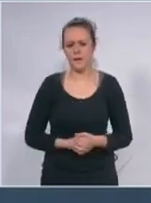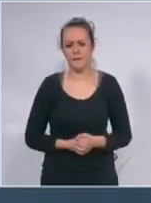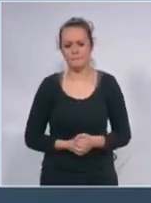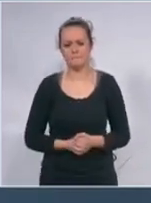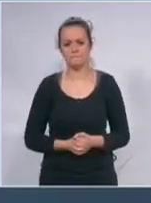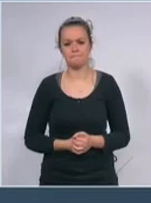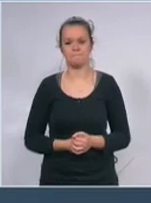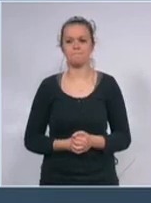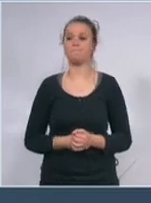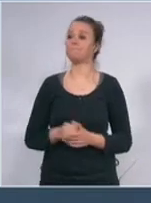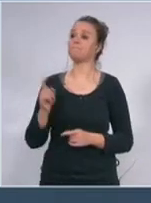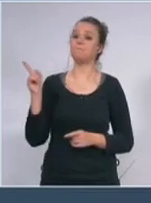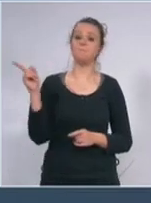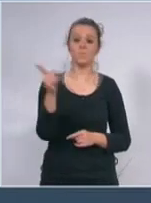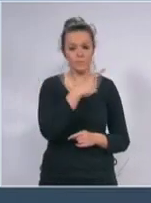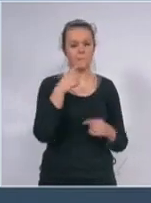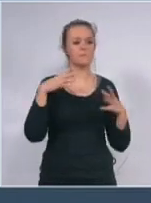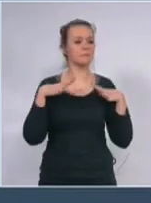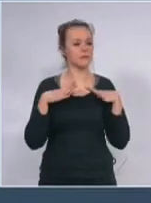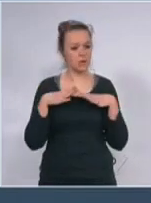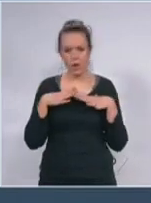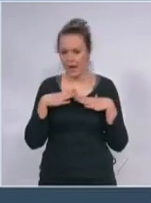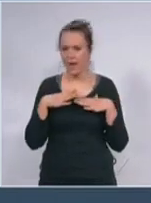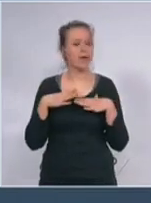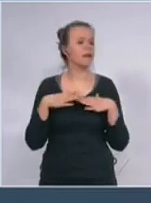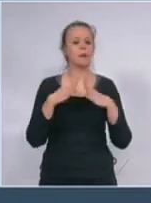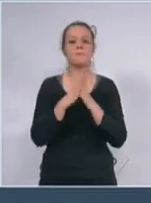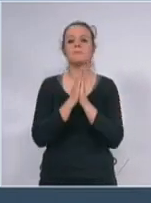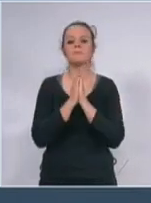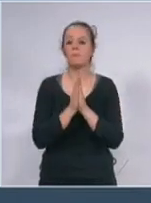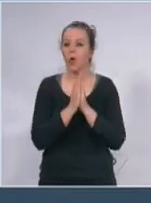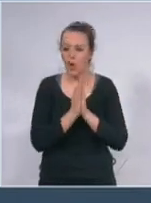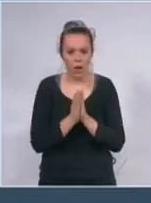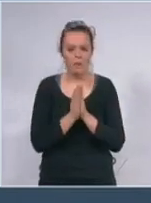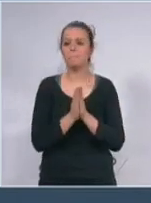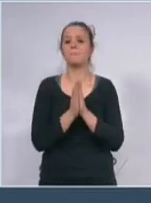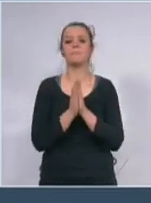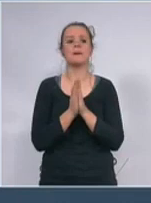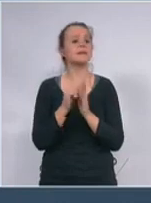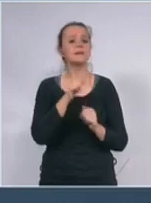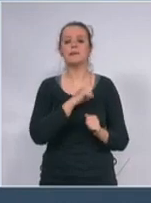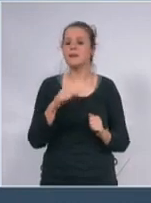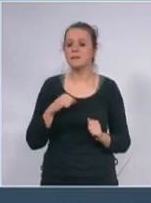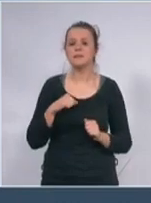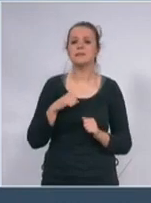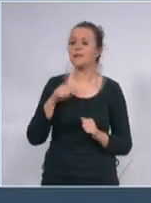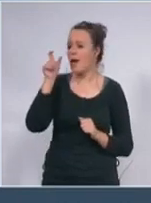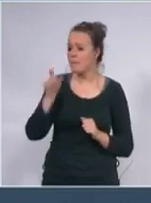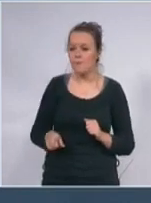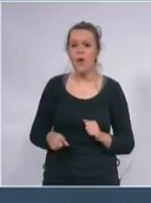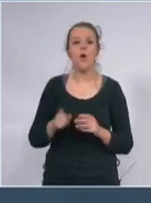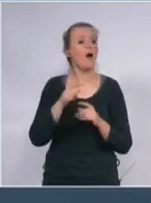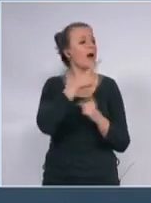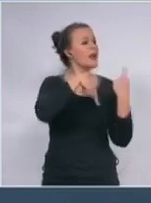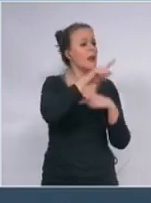penzioneri samo oni molim ih nemojte da izlazite u velikim brojevima samo oni koji nisu kupili do kojih niko